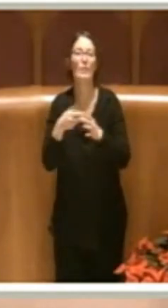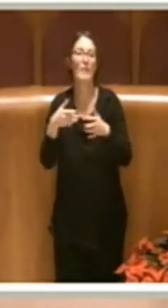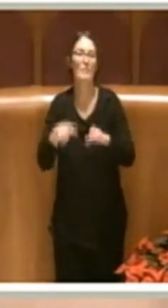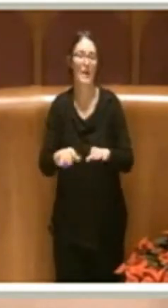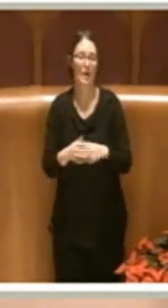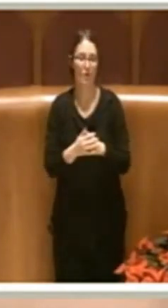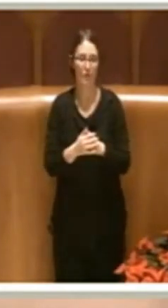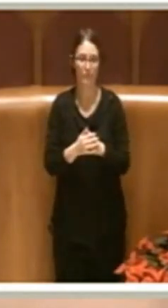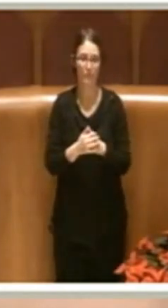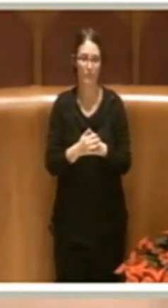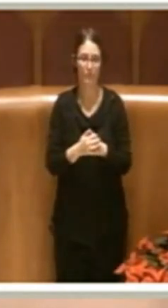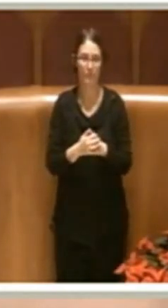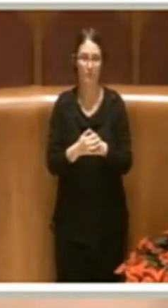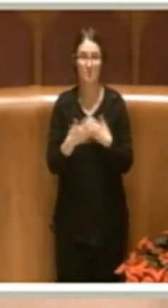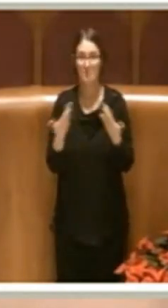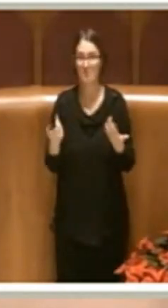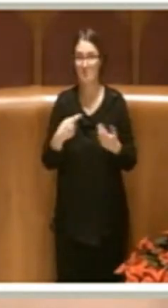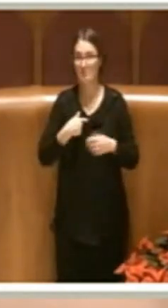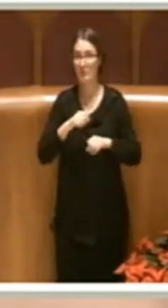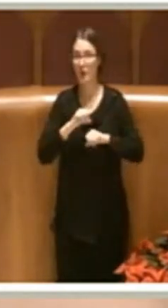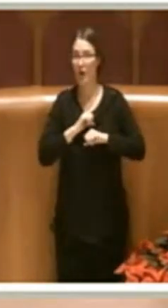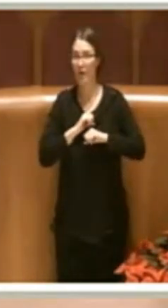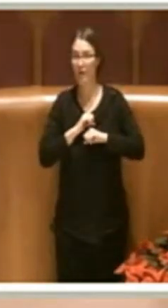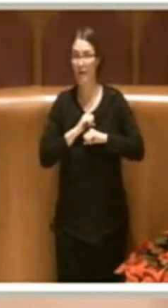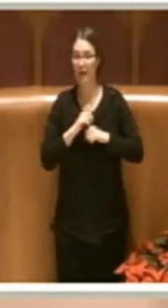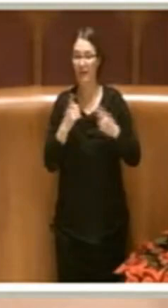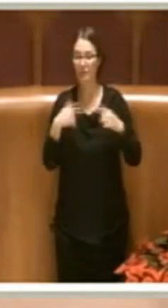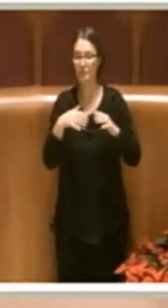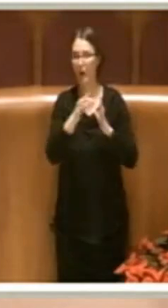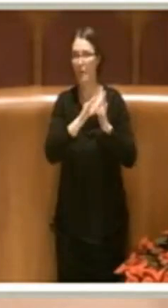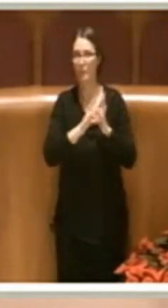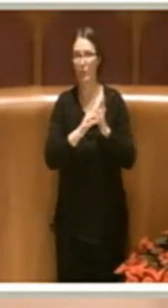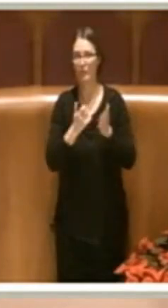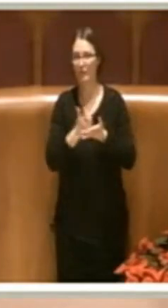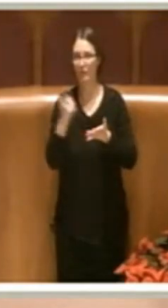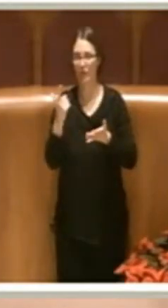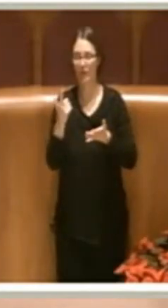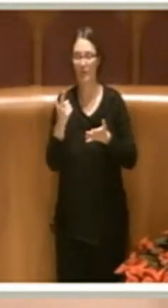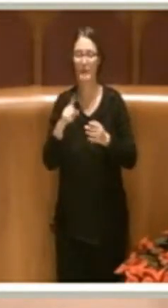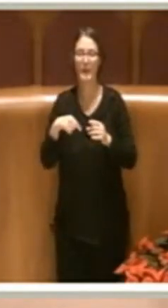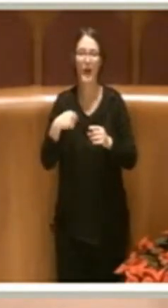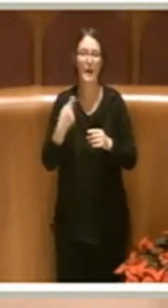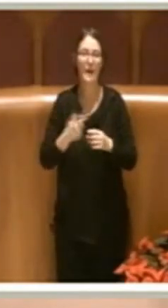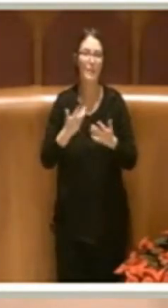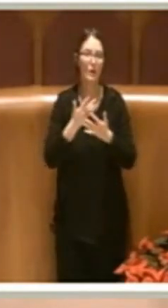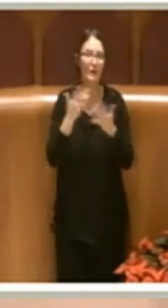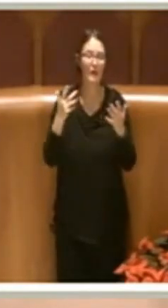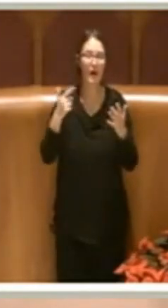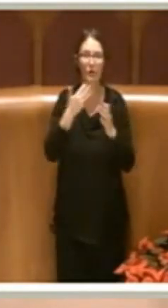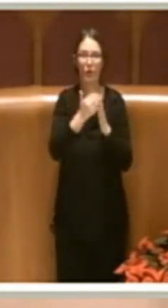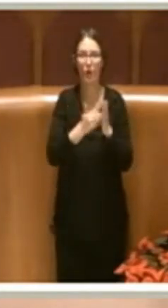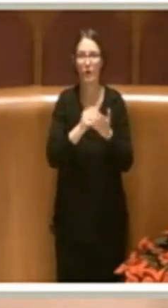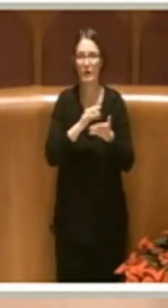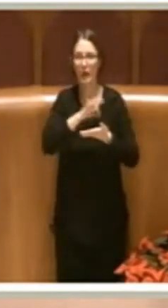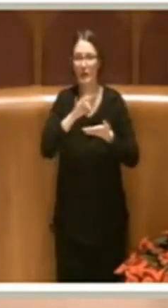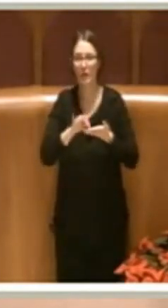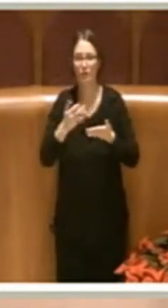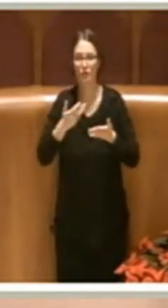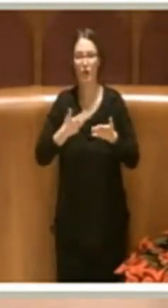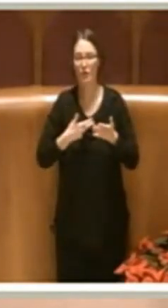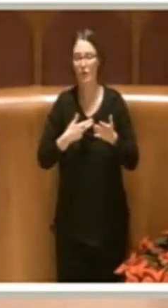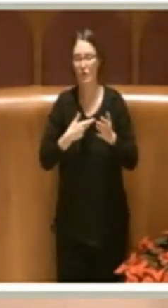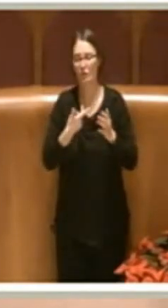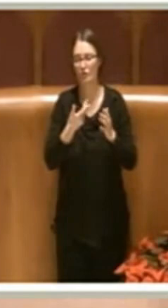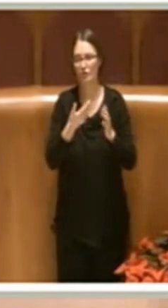Ecco, io credo che questi siano i punti essenziali. Poi, oggettivamente, nell'ordine del giorno si sottolineano